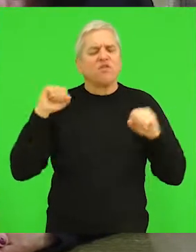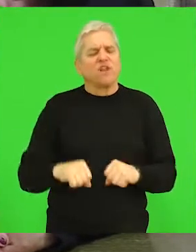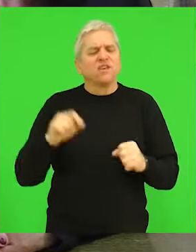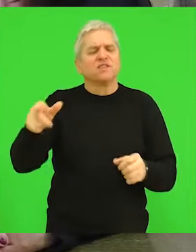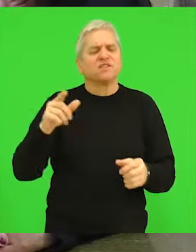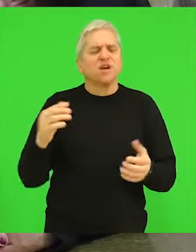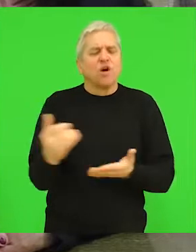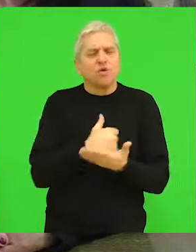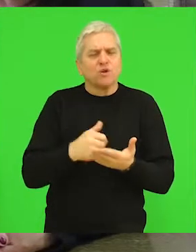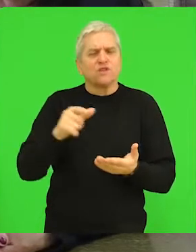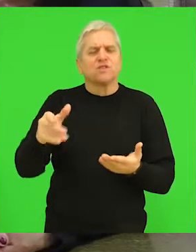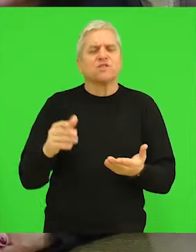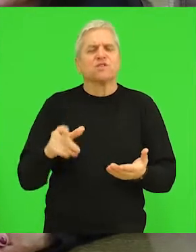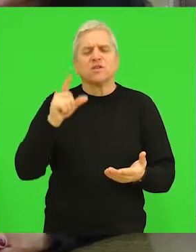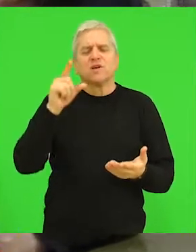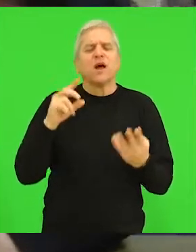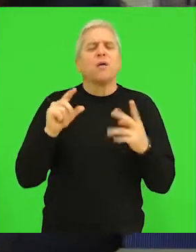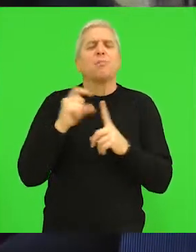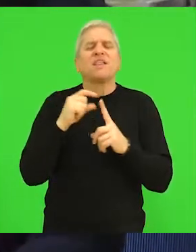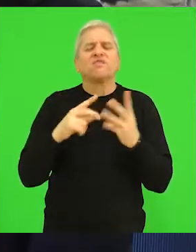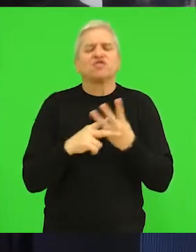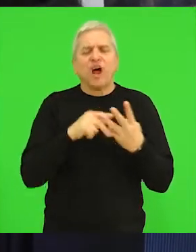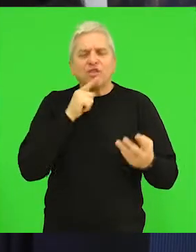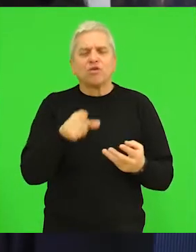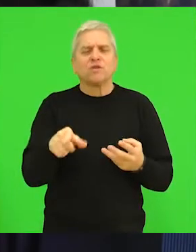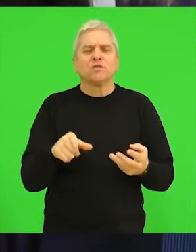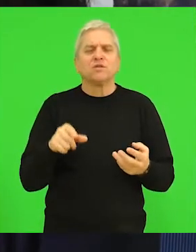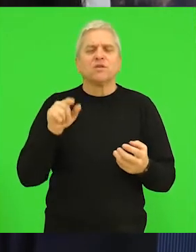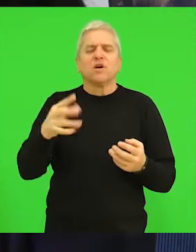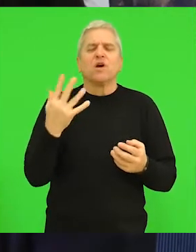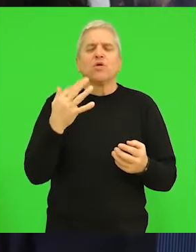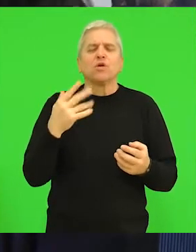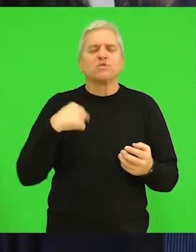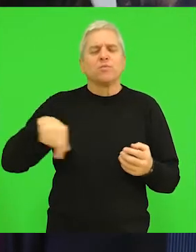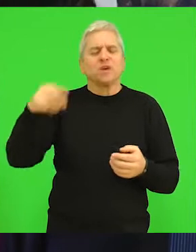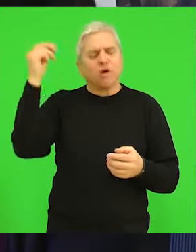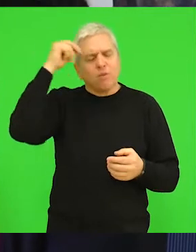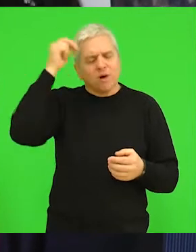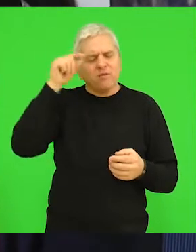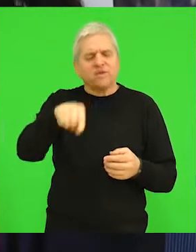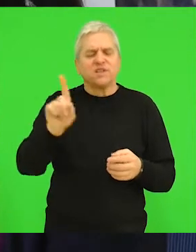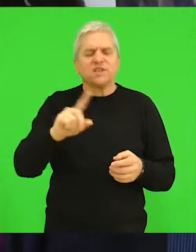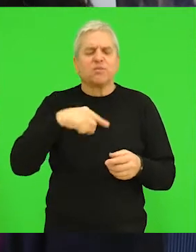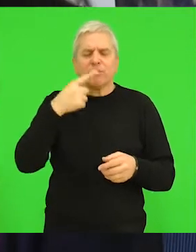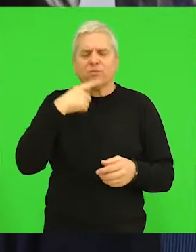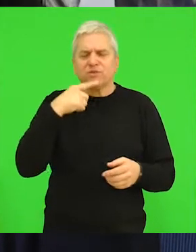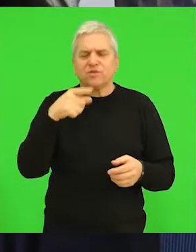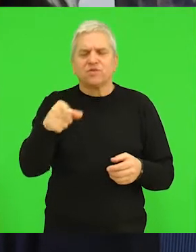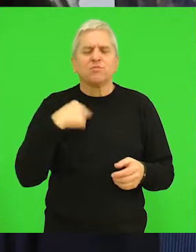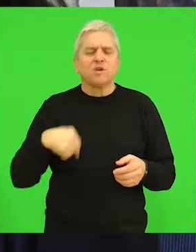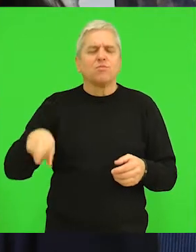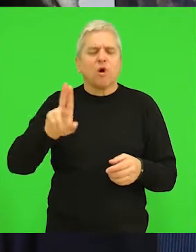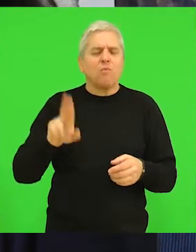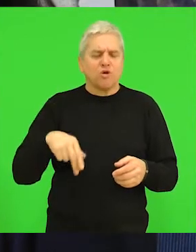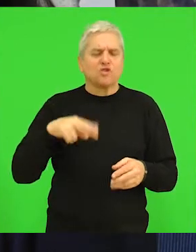Srbije sa pravom korišćenja osnovne škole Petef i Šandor, sad koliko smo mi obavešteni o tome nismo pričani, mi možemo